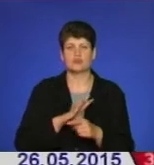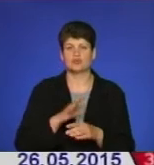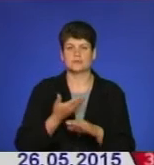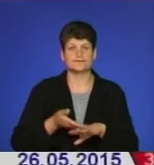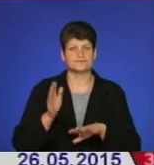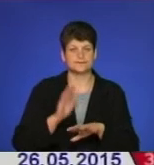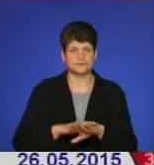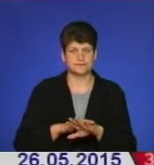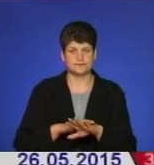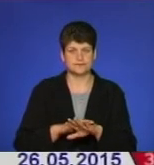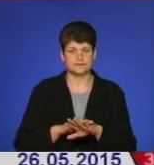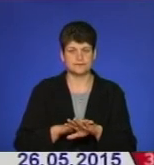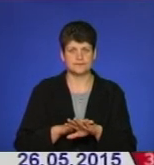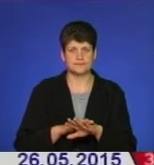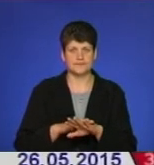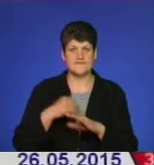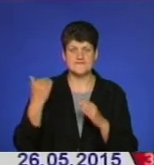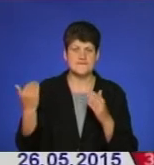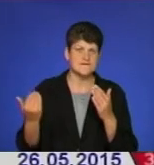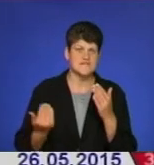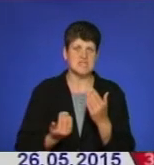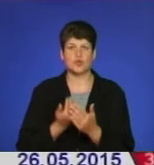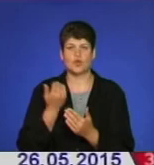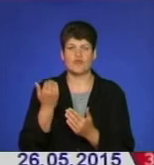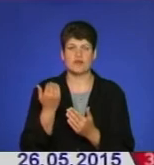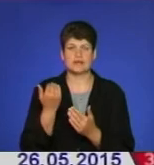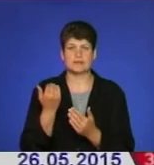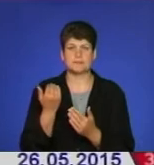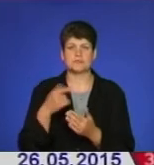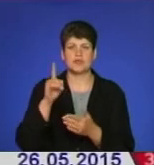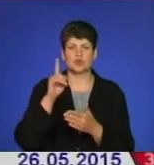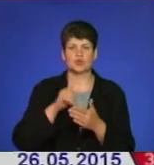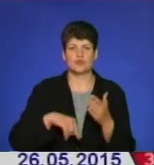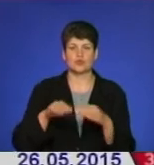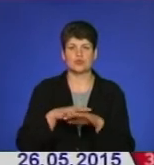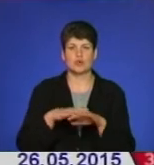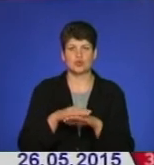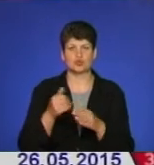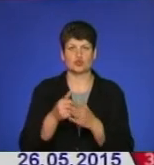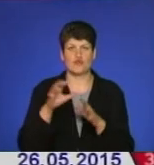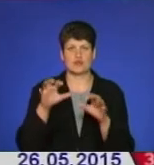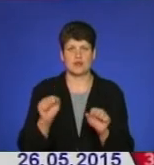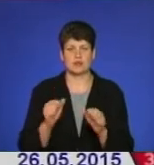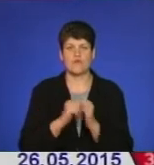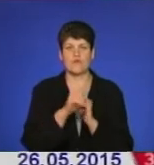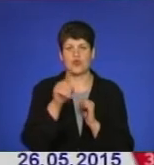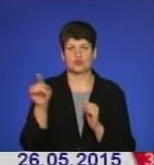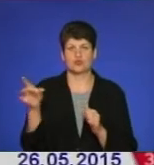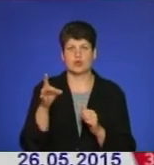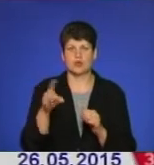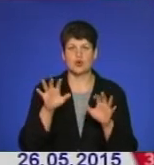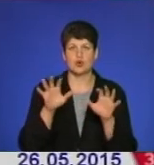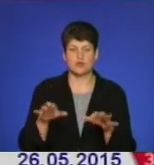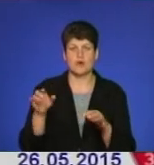відновити довіру народу до голови. У кожному районі голова